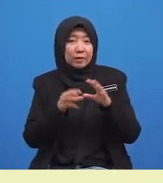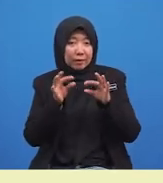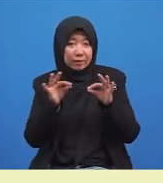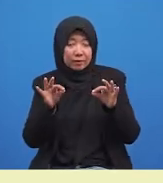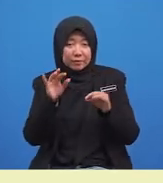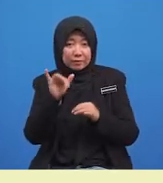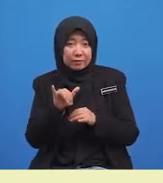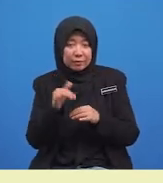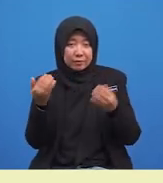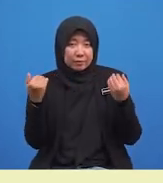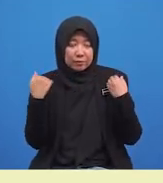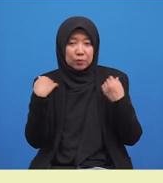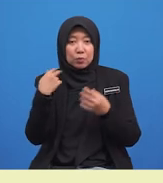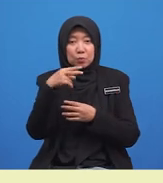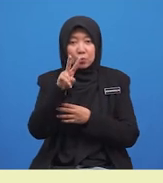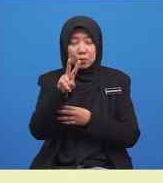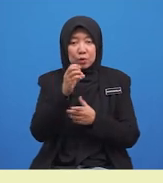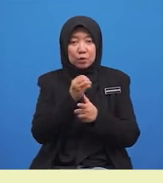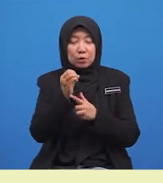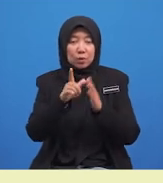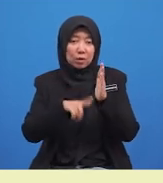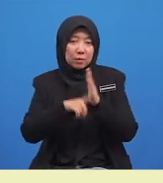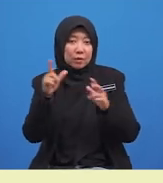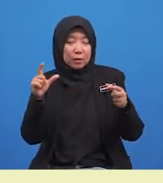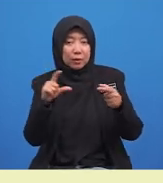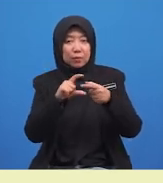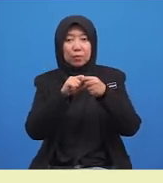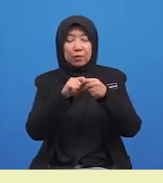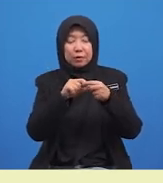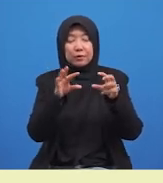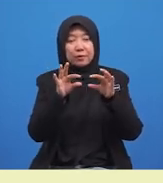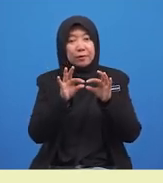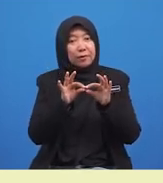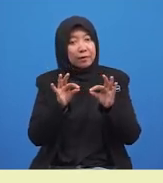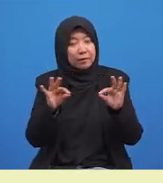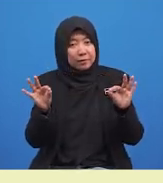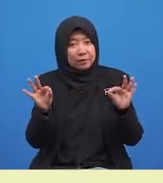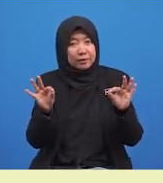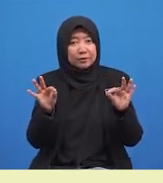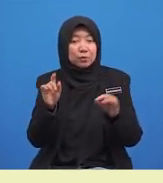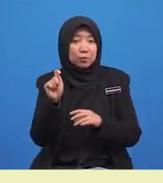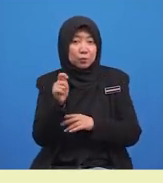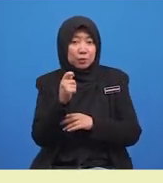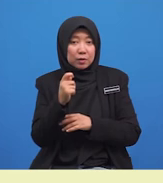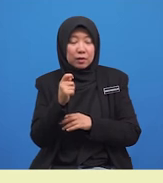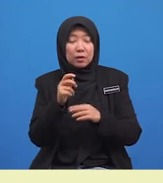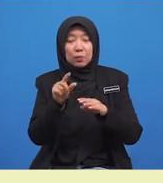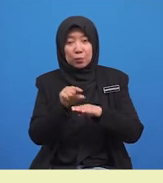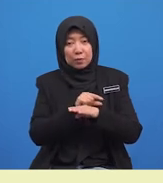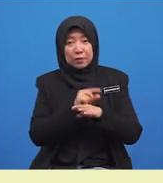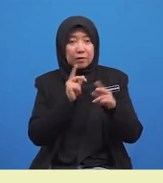mengandungi dua atau lebih gabungan ayat tunggal dengan menggunakan kata hubung.